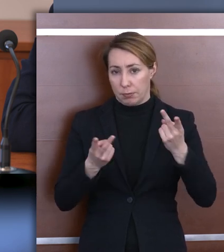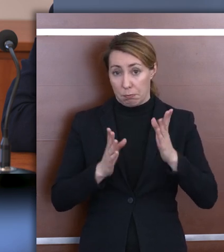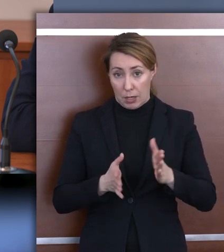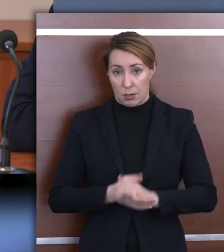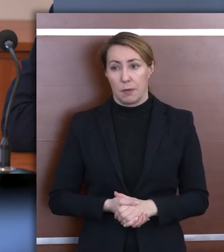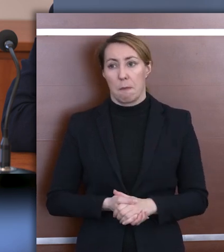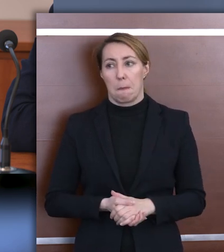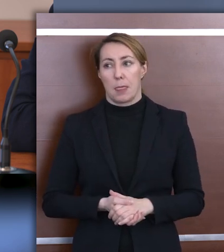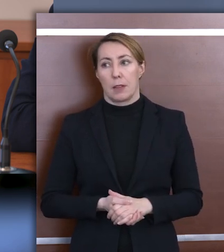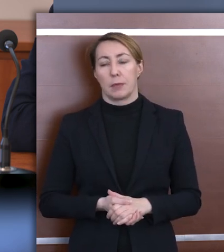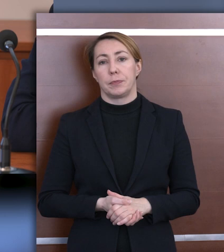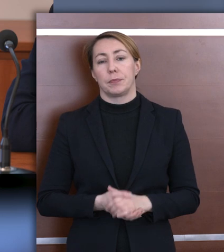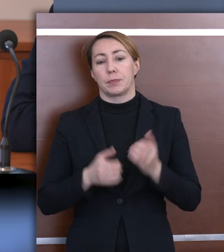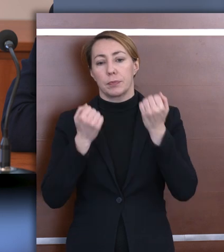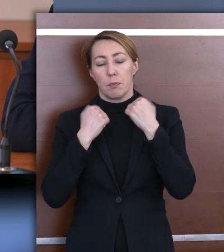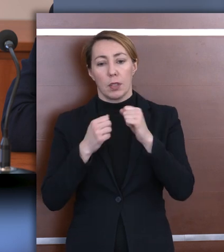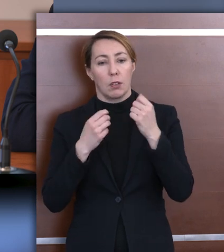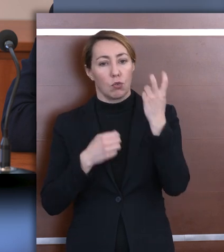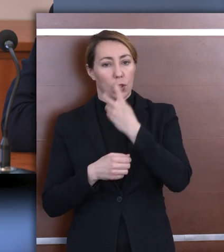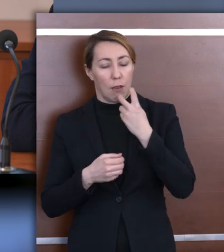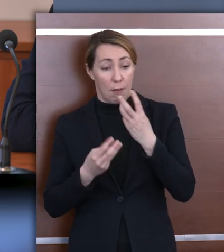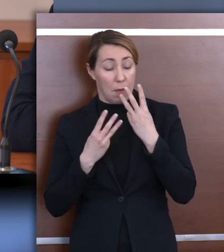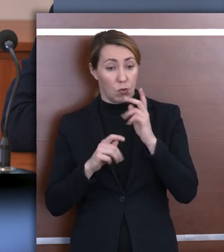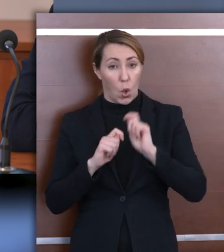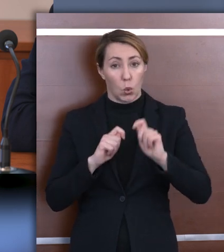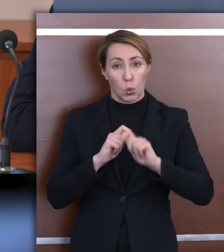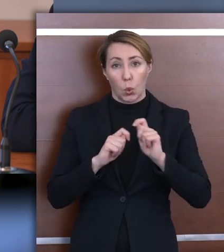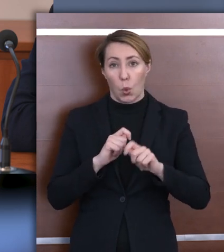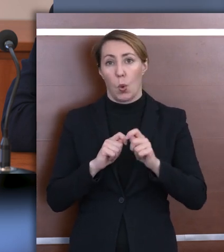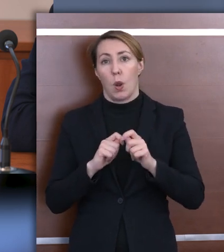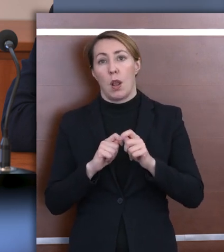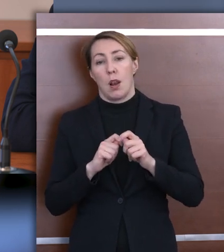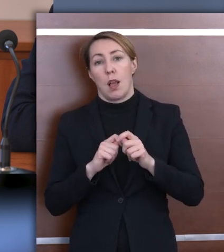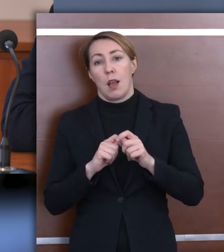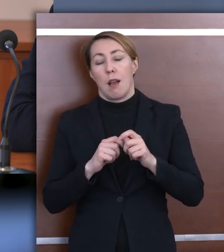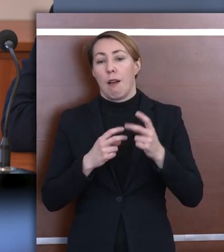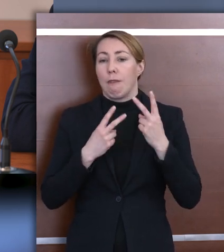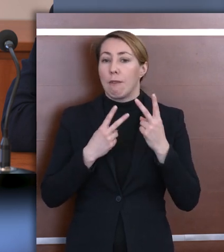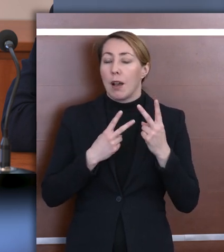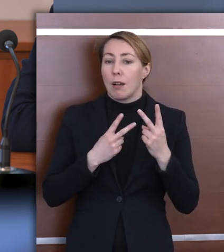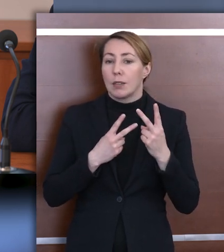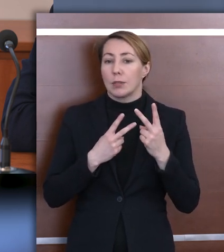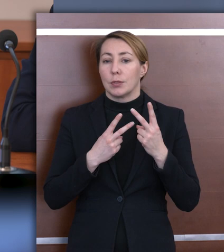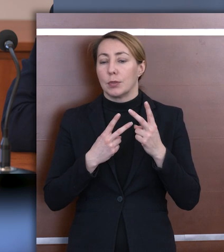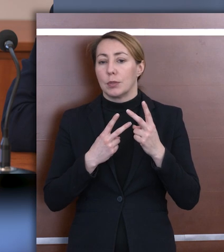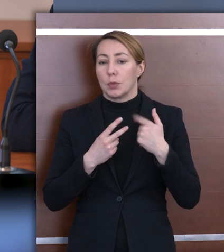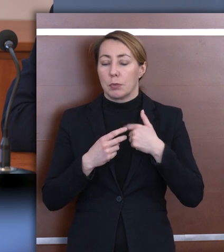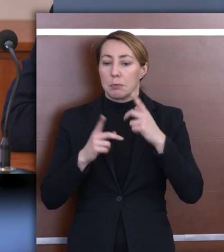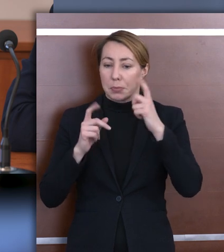Bardzo ciekawą i ważną kontrolą, ważnym zagadnieniem, jakim rozpoczęliśmy się zajmować jest